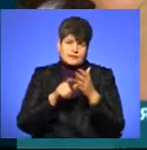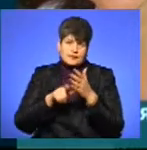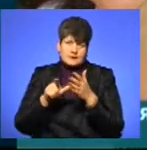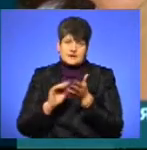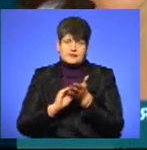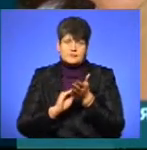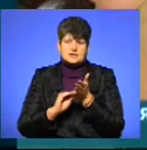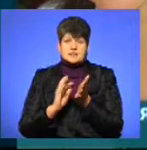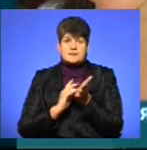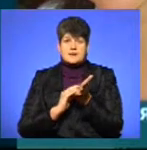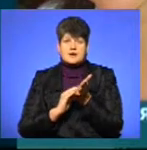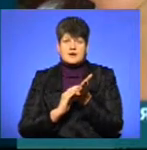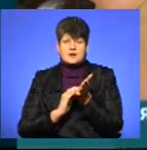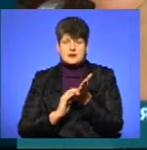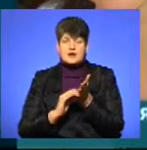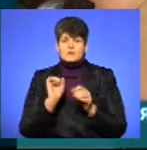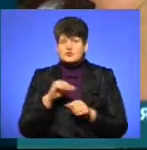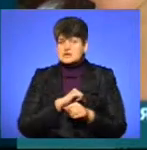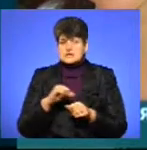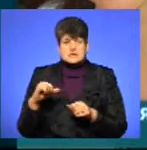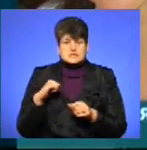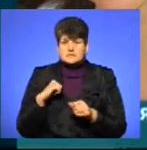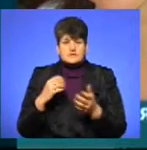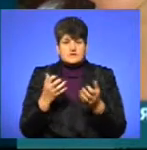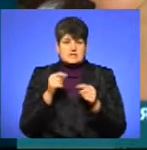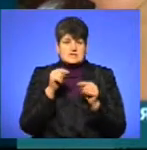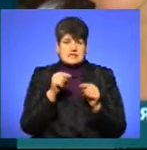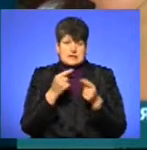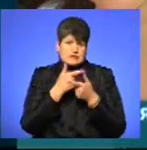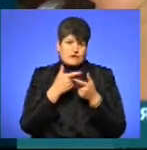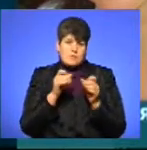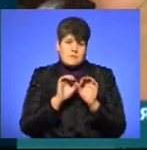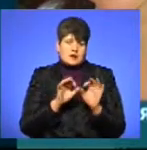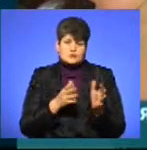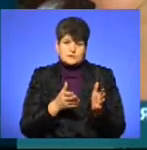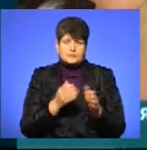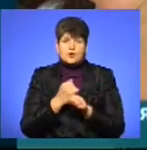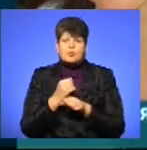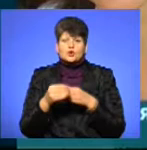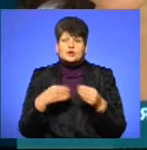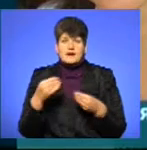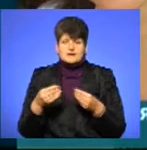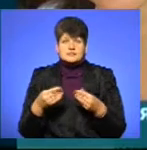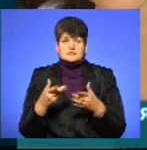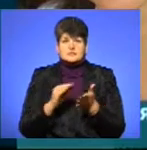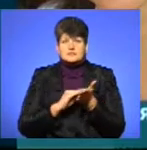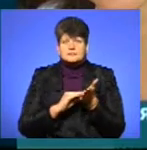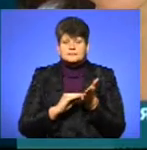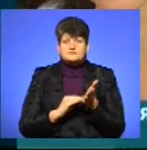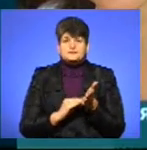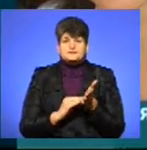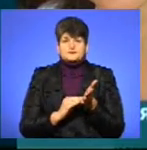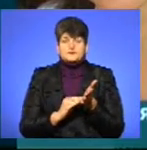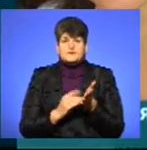написані шрифтом Брайля, і вони самостійно можуть почерпати звітами інформації. Готодавці подають вакансії, і вони зазначають,